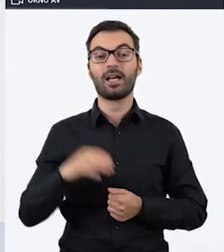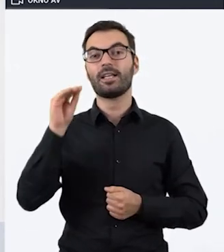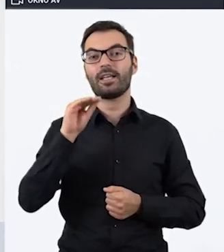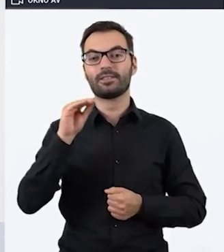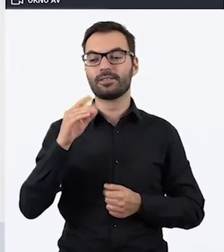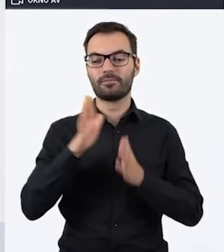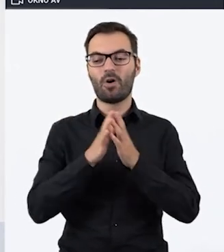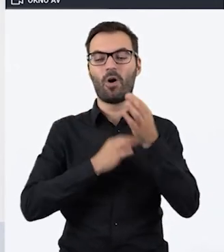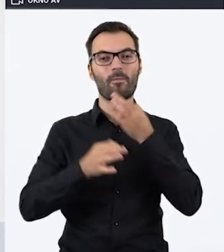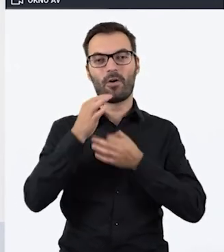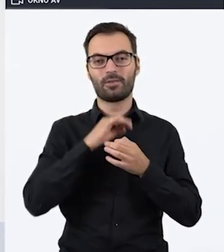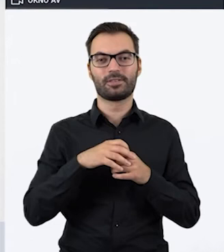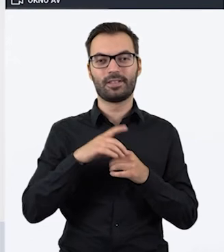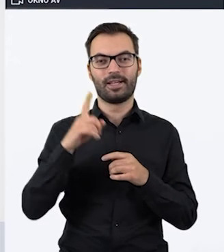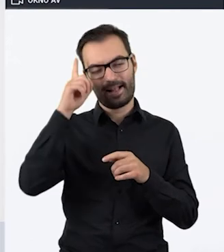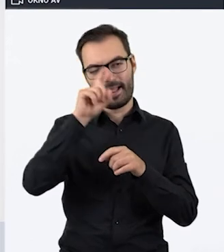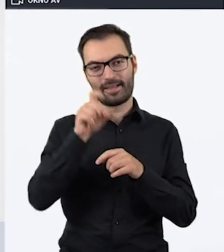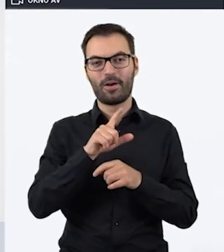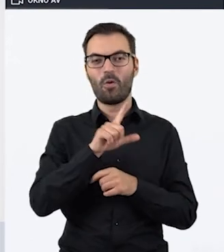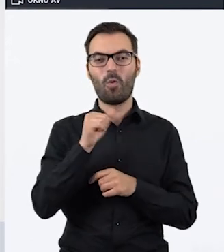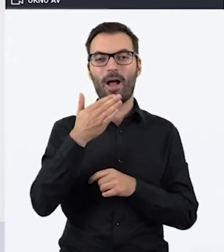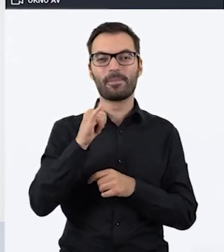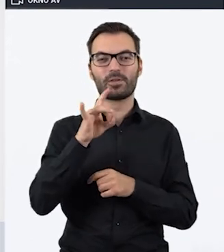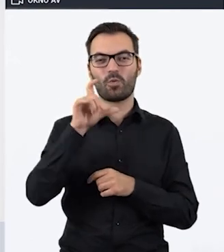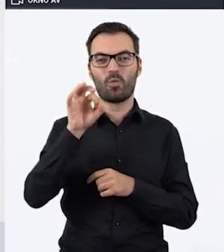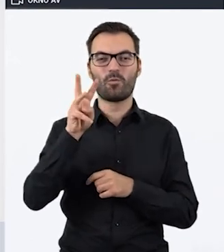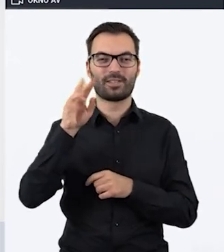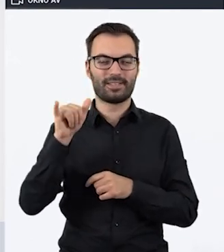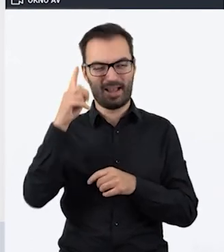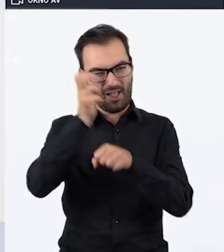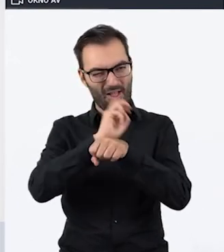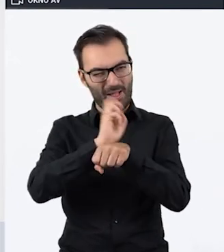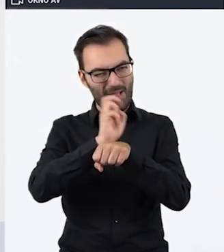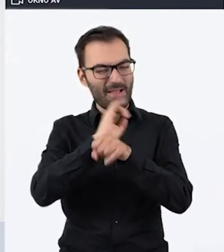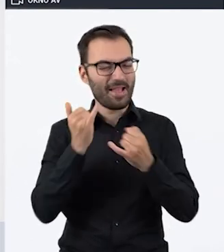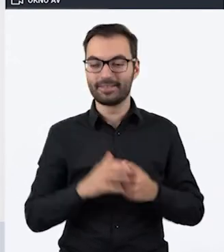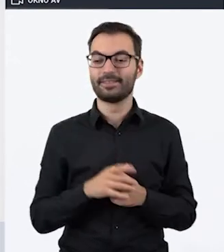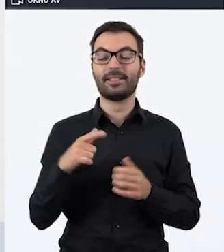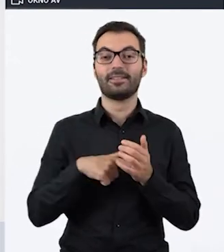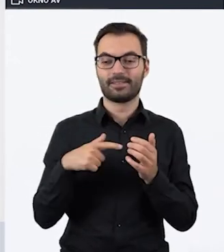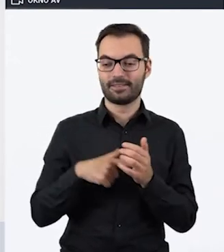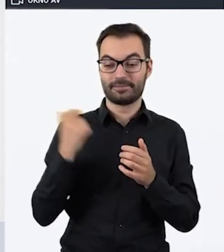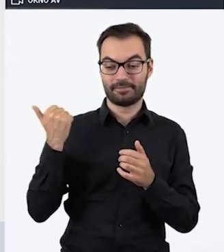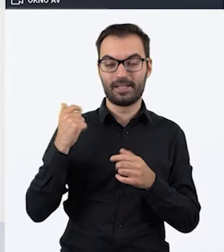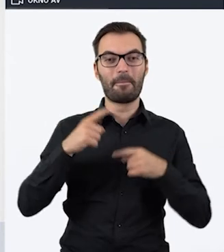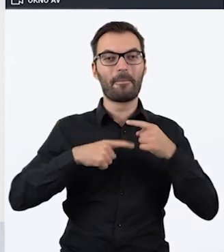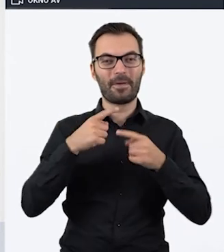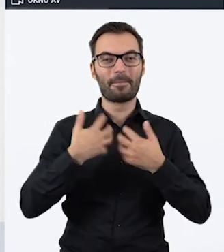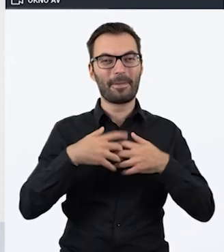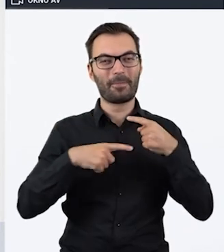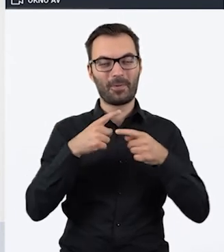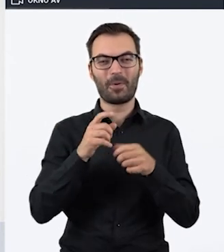jeszcze może opowiedz, Kseniu, wcześniej o łamigłówkach. Tak, no to jest, jeżeli chodzi o generator, łamigłówek,